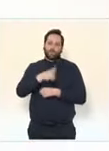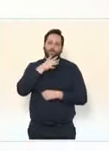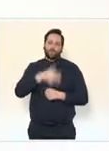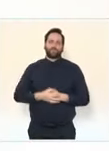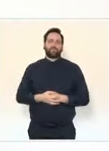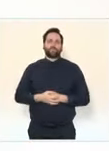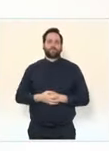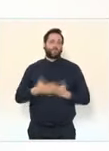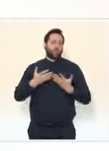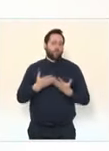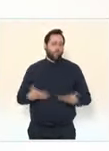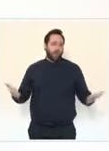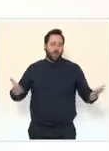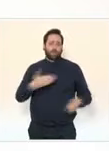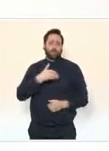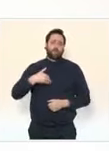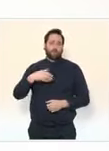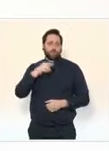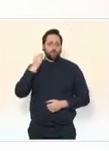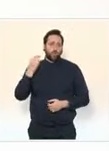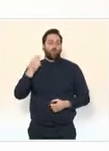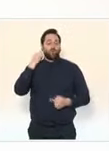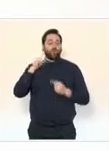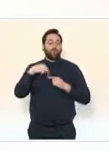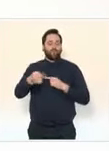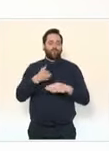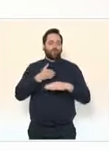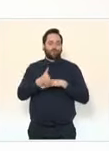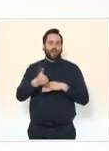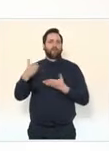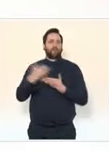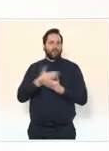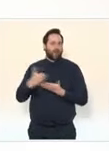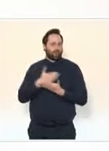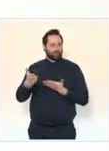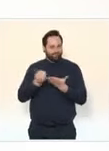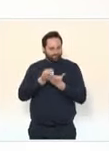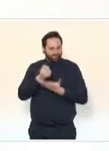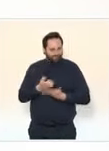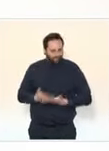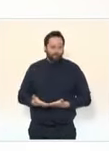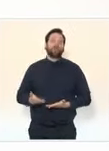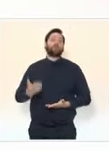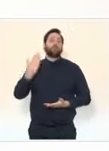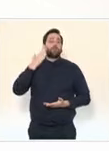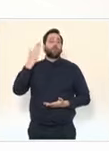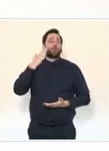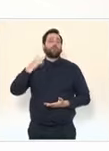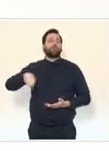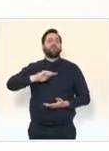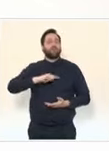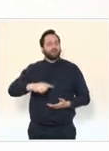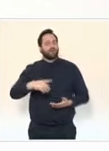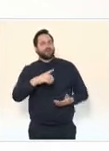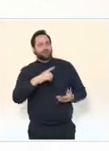ce que nous pouvons dire pour les éléments de préparation de la rentrée. Je rappelle que, pour toutes les questions plus précises, il y a ce qu'on appelle les questions fréquemment posées,